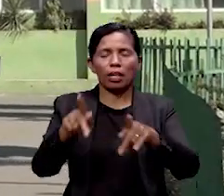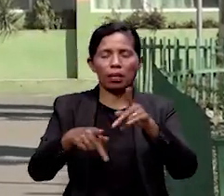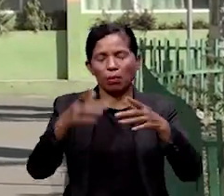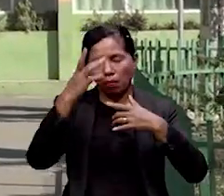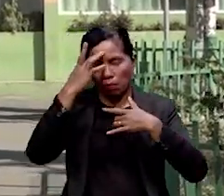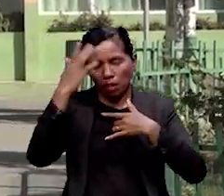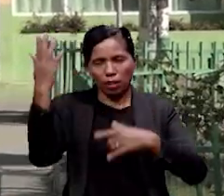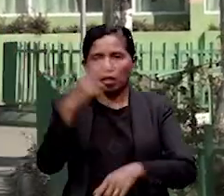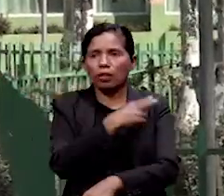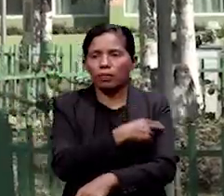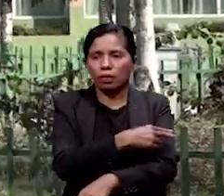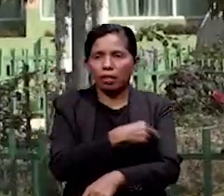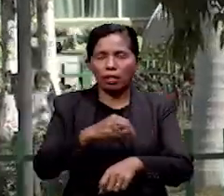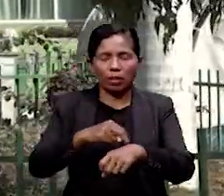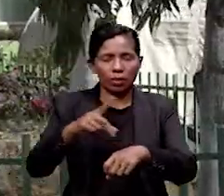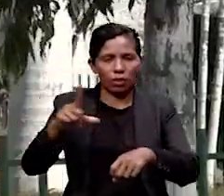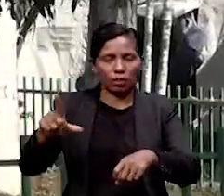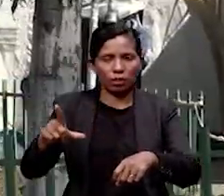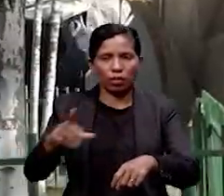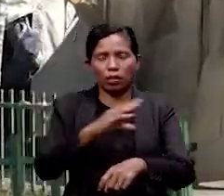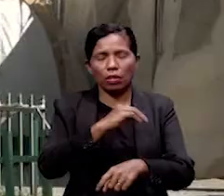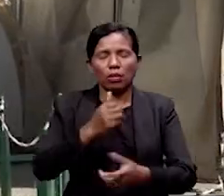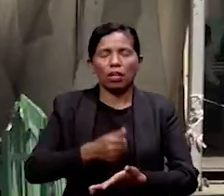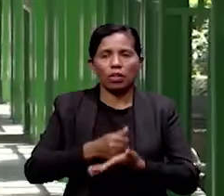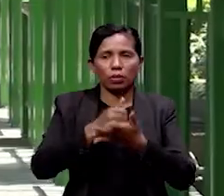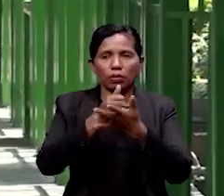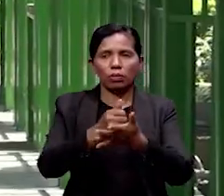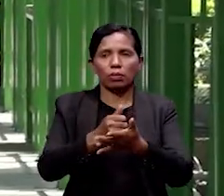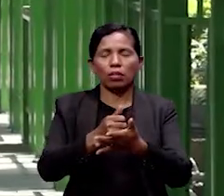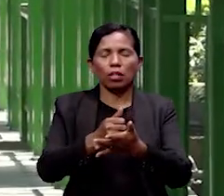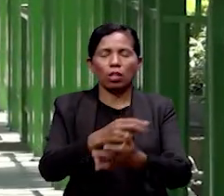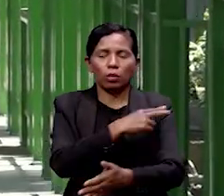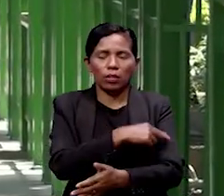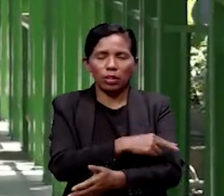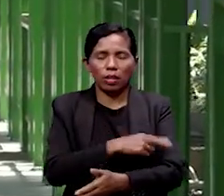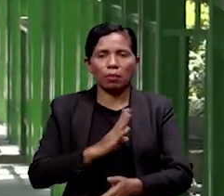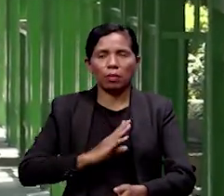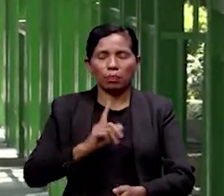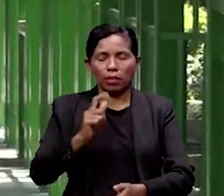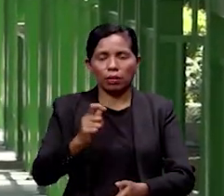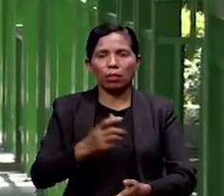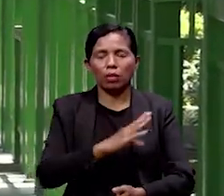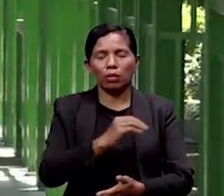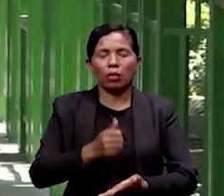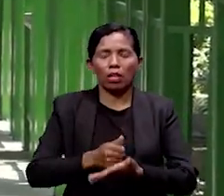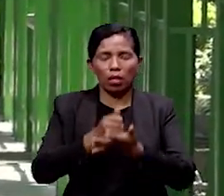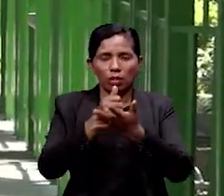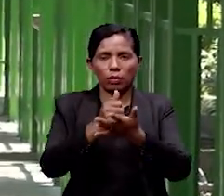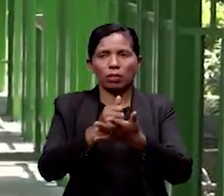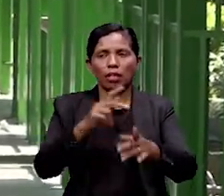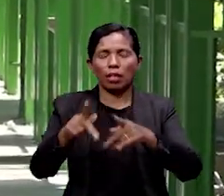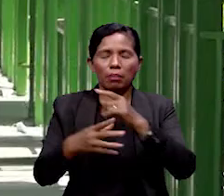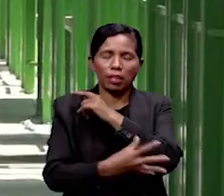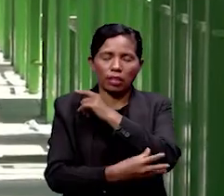moras iha hospital nasional gidu valadares no azuda mos klinika bayro pite no mos apoyu no azuda ona emak